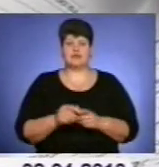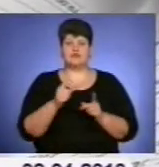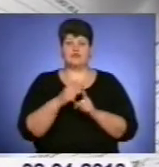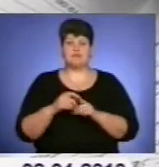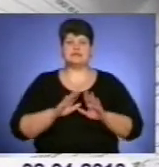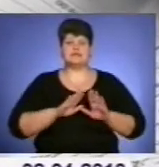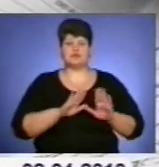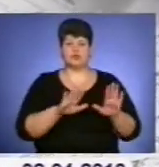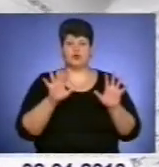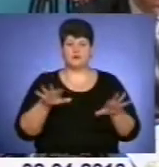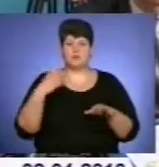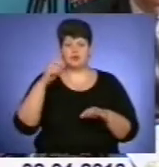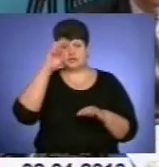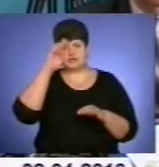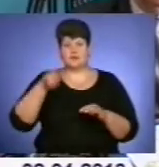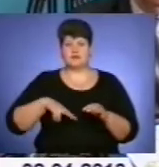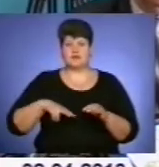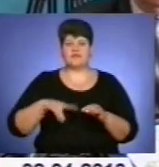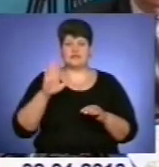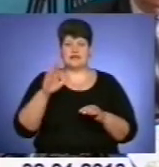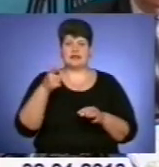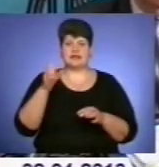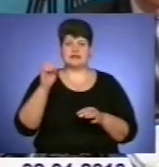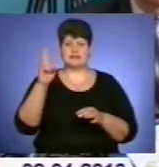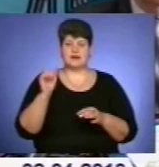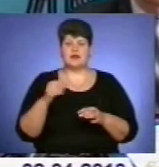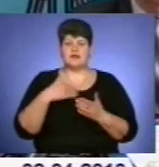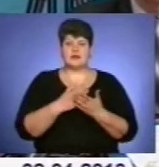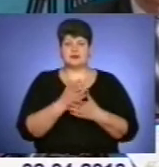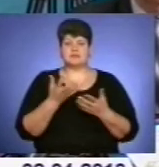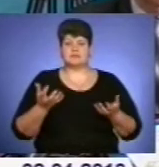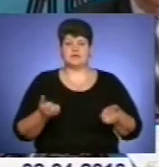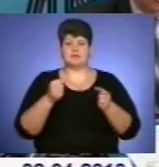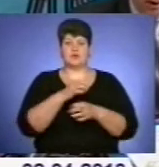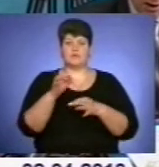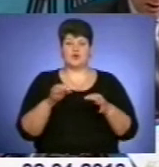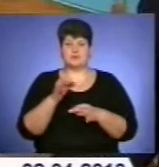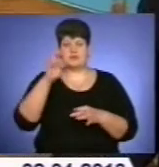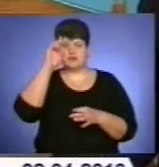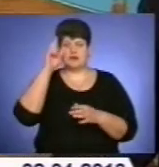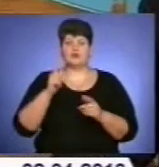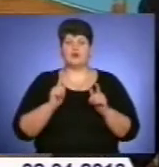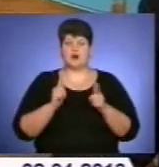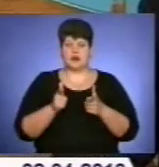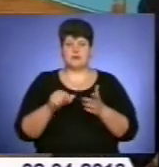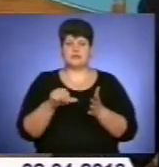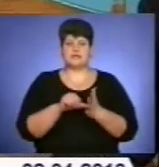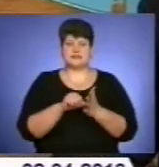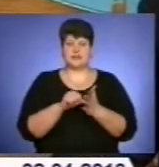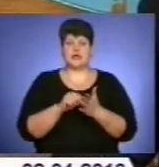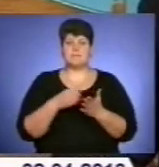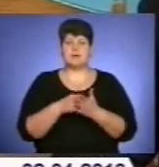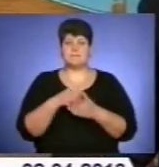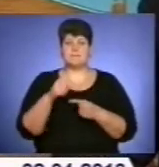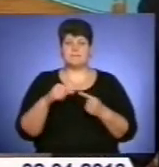заступника голови обласної державної адміністрації Василя Гацька, якість підтримки проєктів під державну гарантію представниками бізнесу в